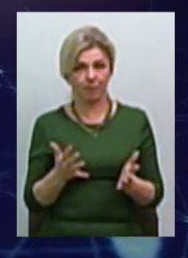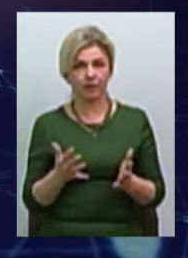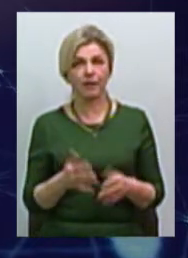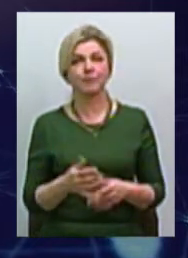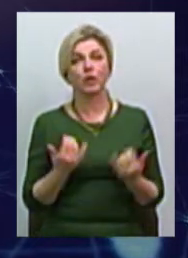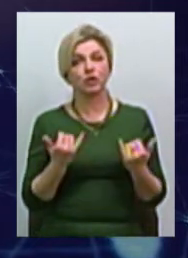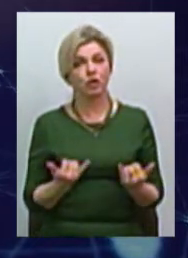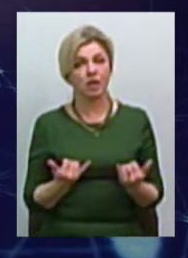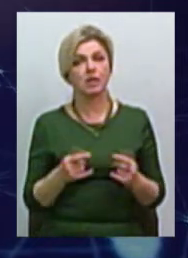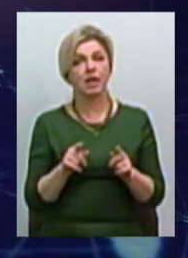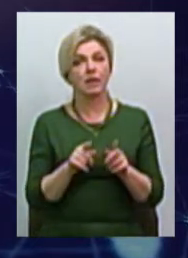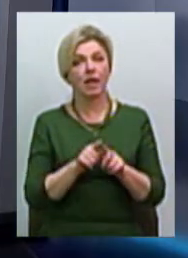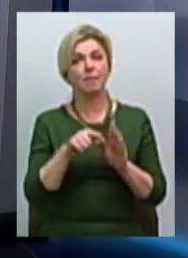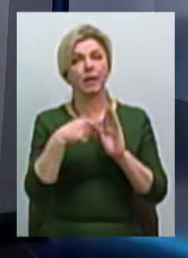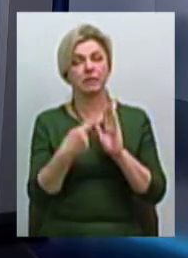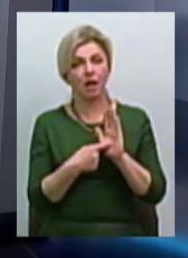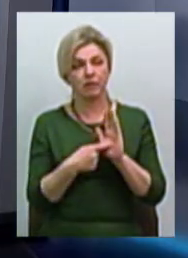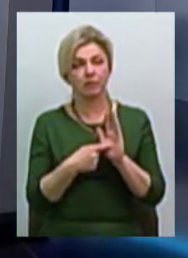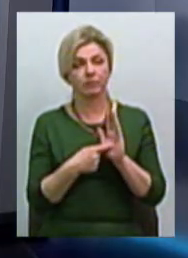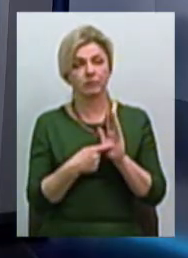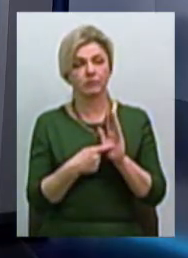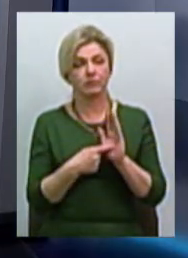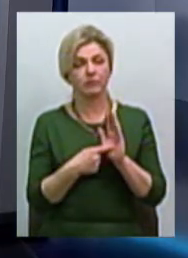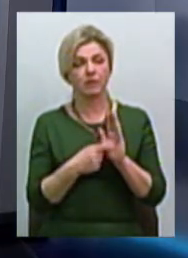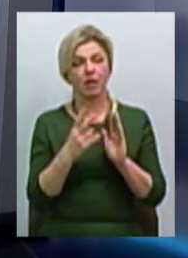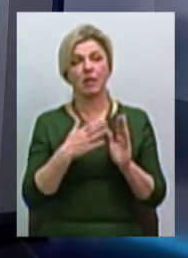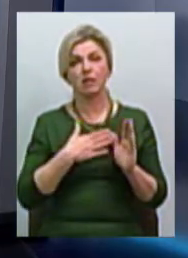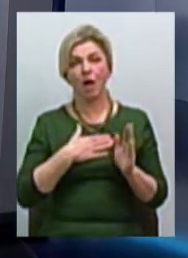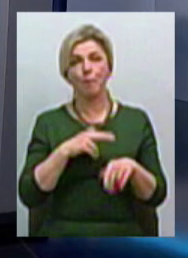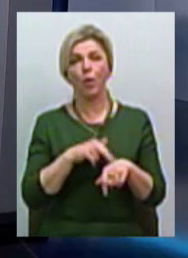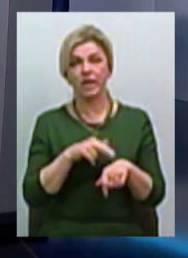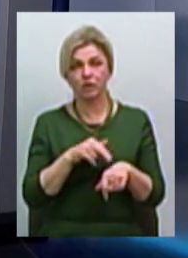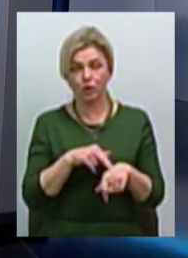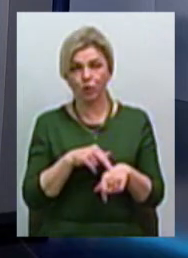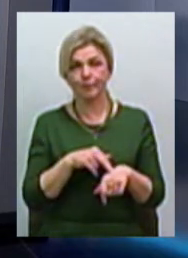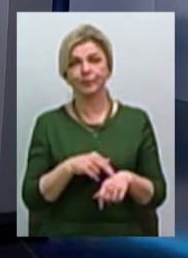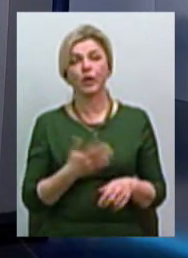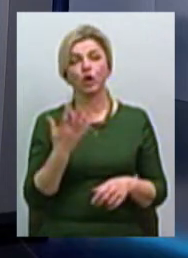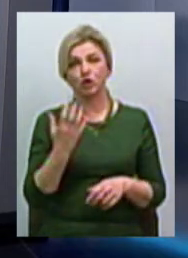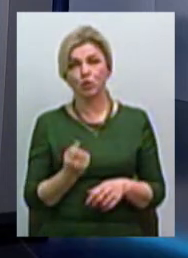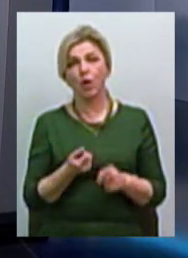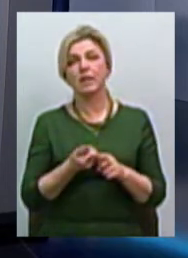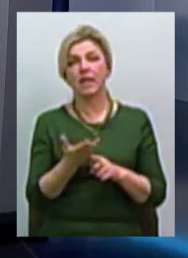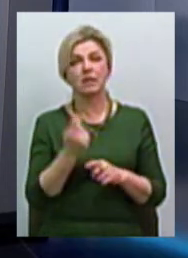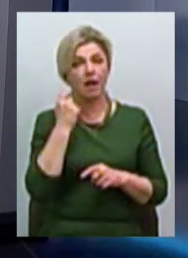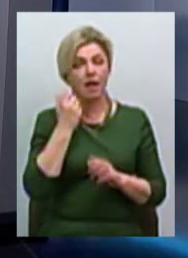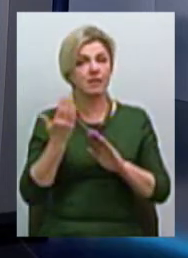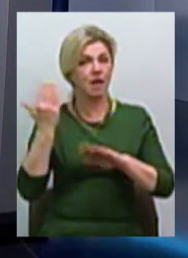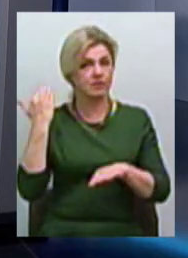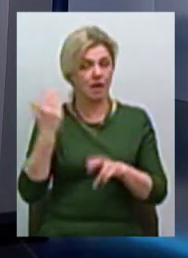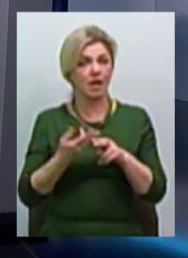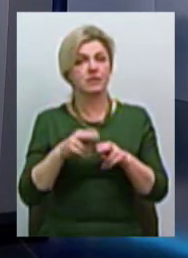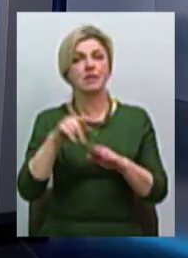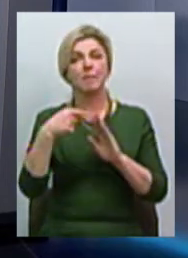час цим питанням покладено на нашу поліцію. Тобто, ще декілька років назад це питання,